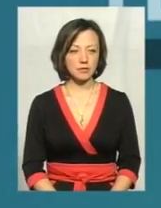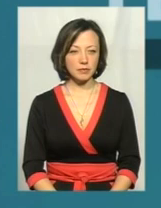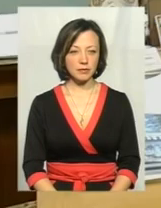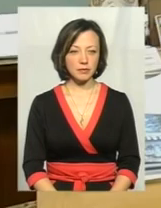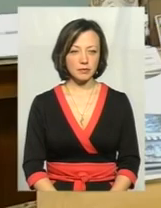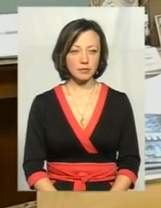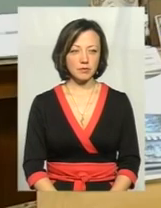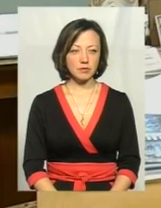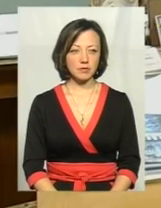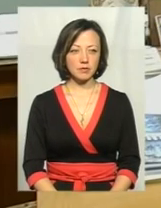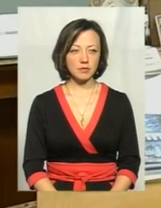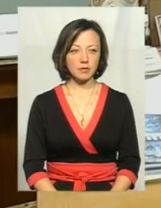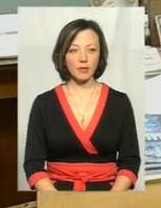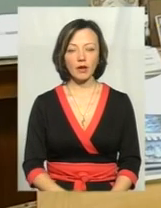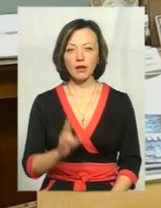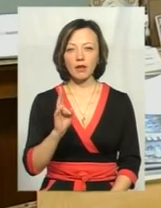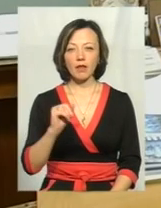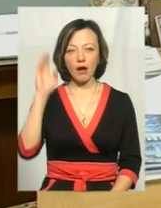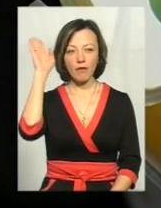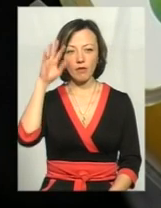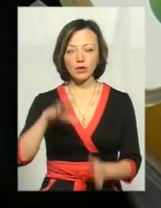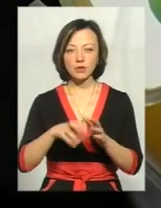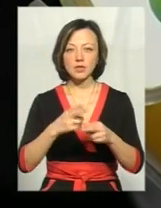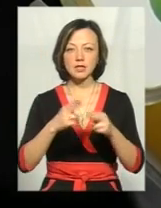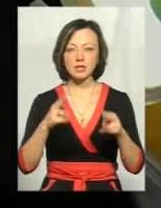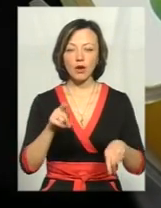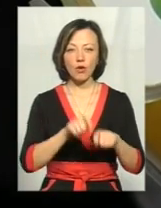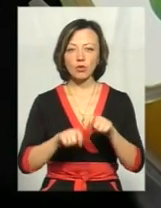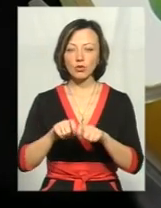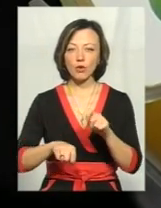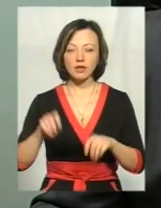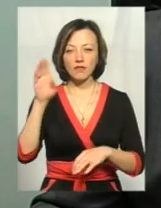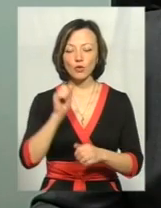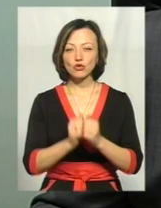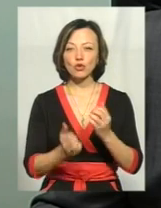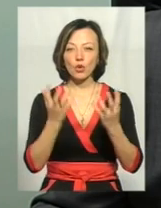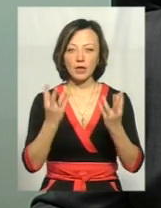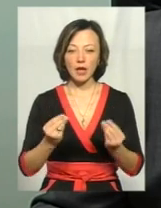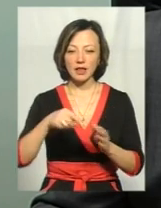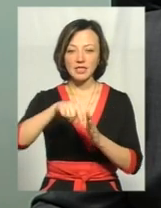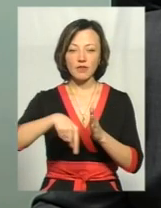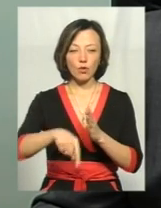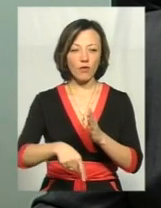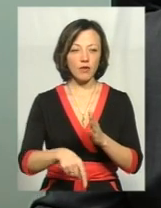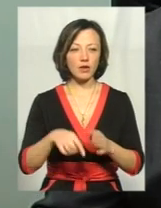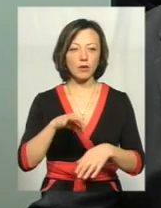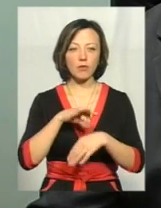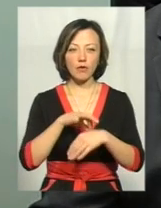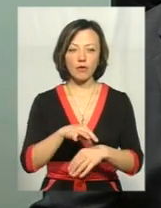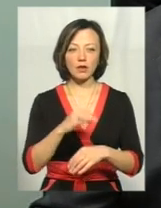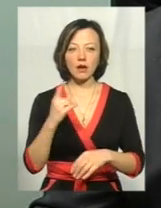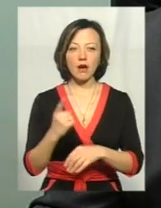На водонасосних станціях контроль за водою проводиться щоденно. На сверловинах ми проводимо один